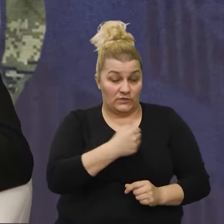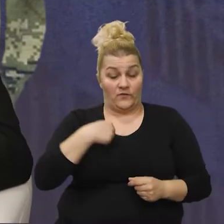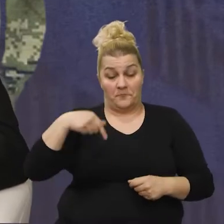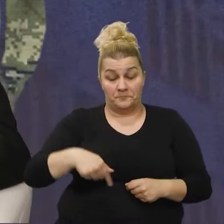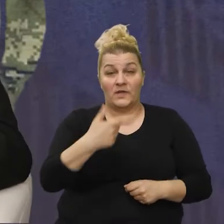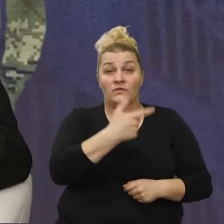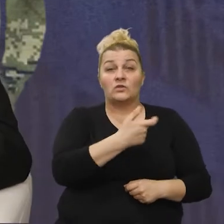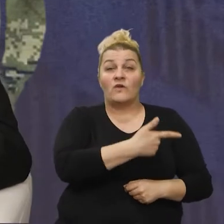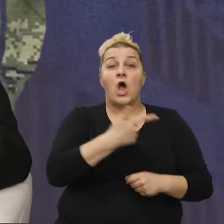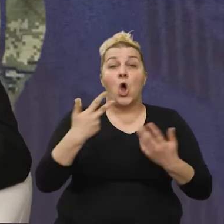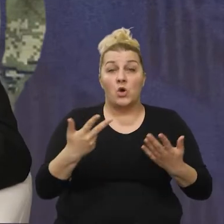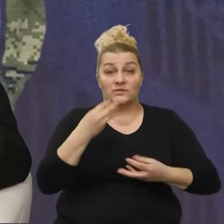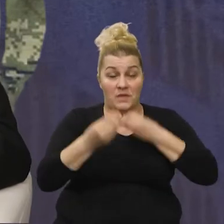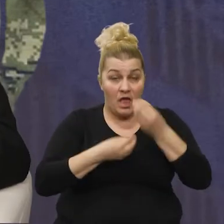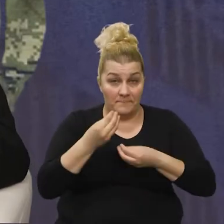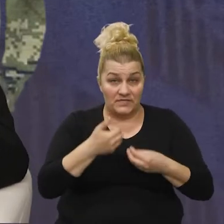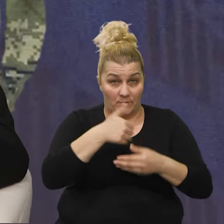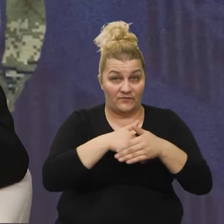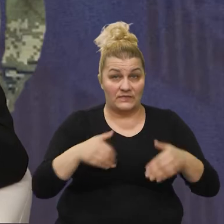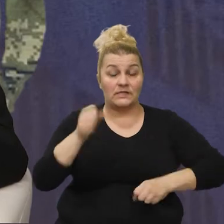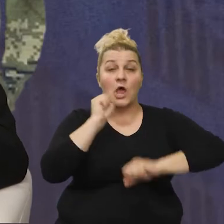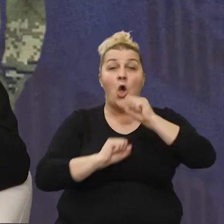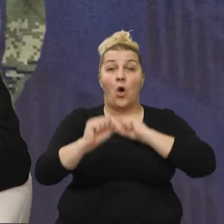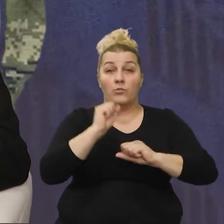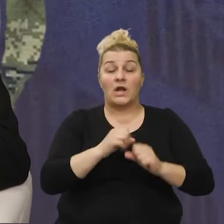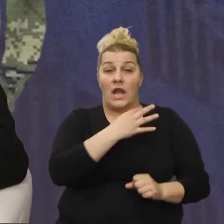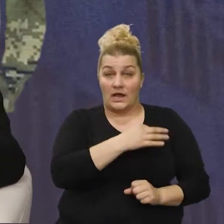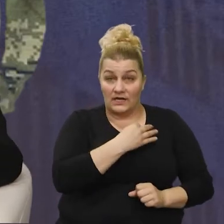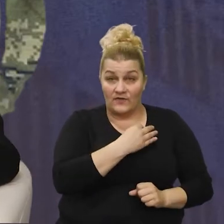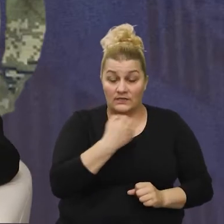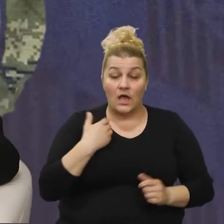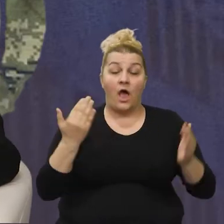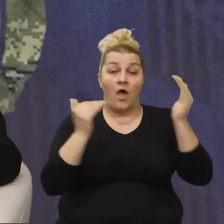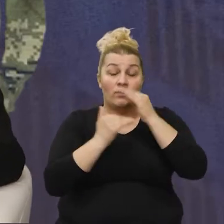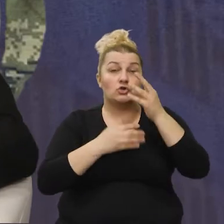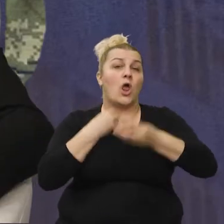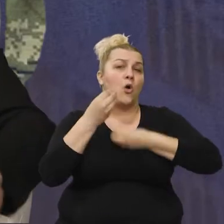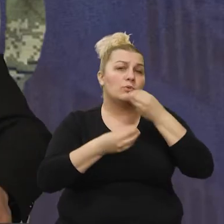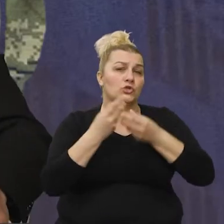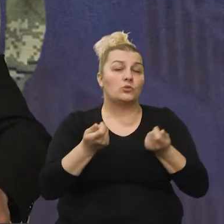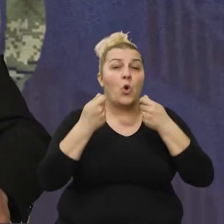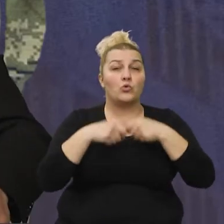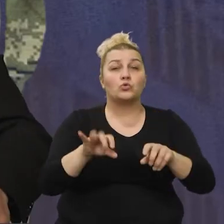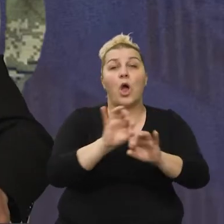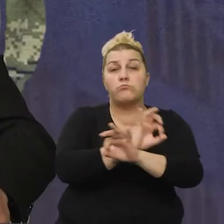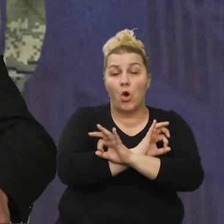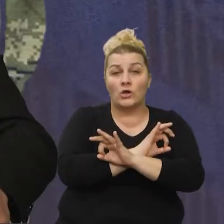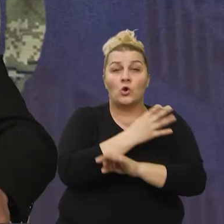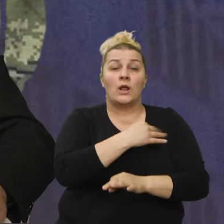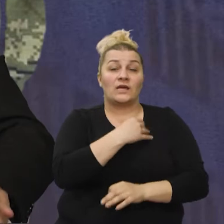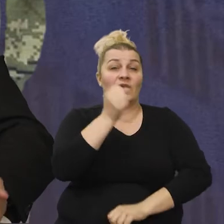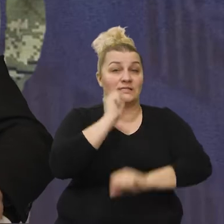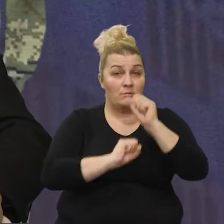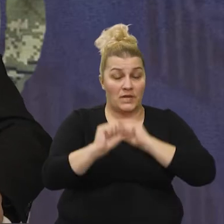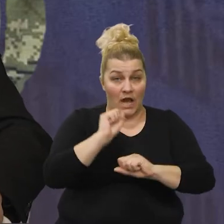228. emisiji na prvoj crti obrane domovine Hrvatske, već ja ćemo pričati o udruzi poginulih hrvatskih